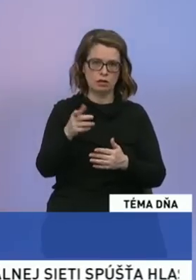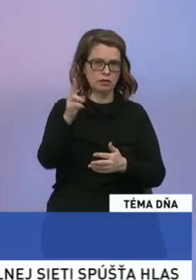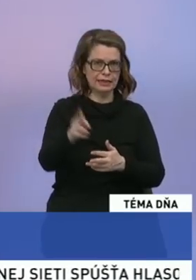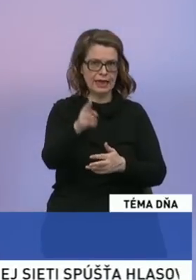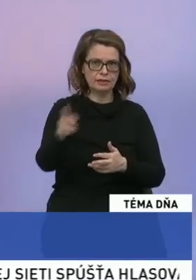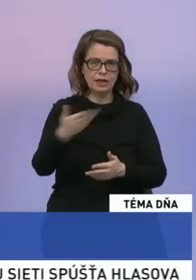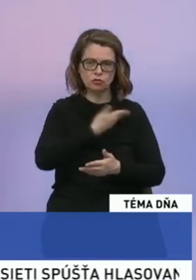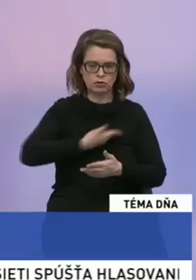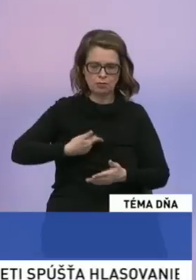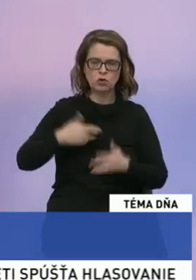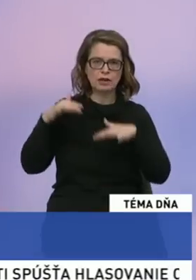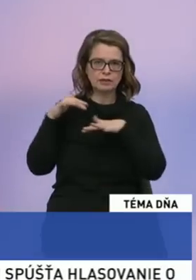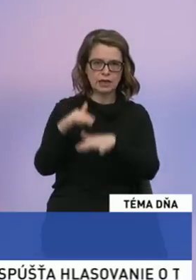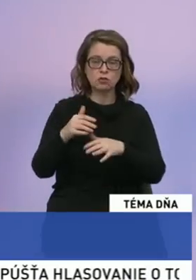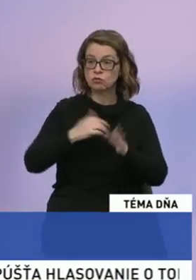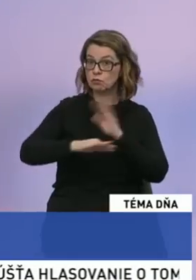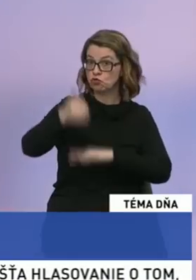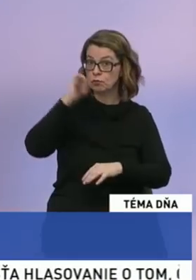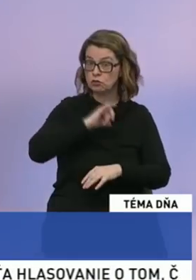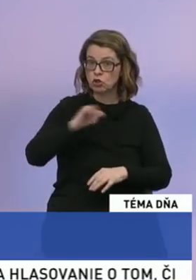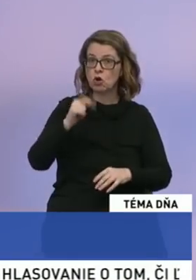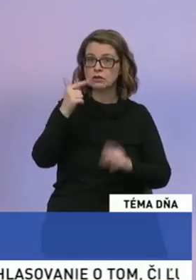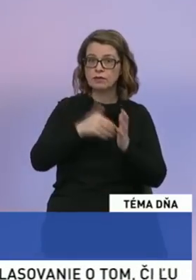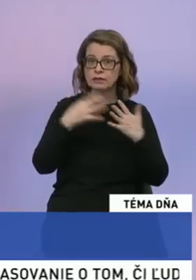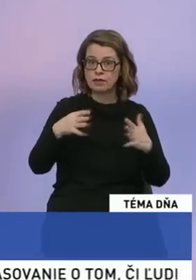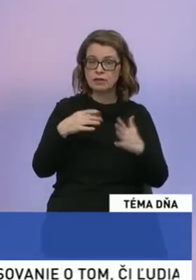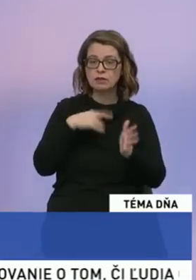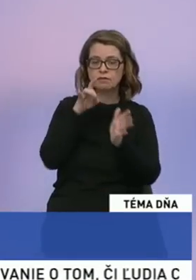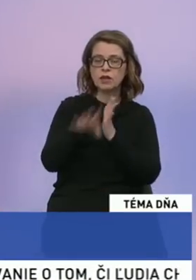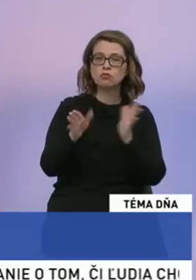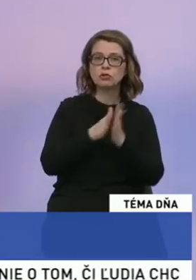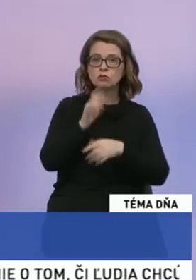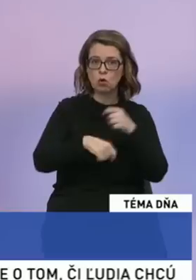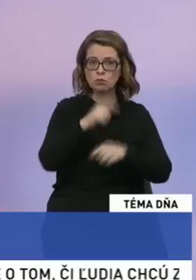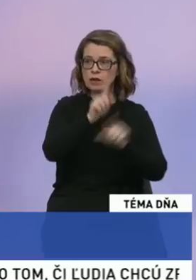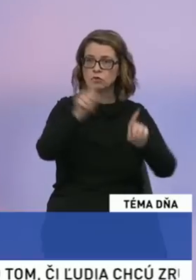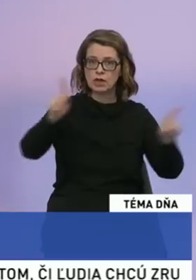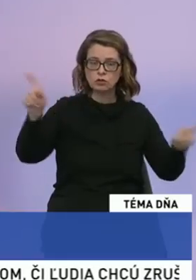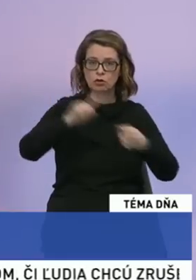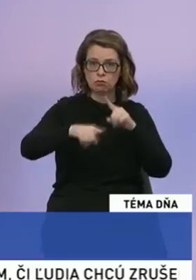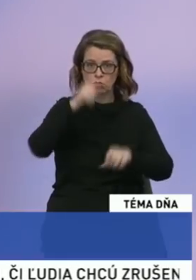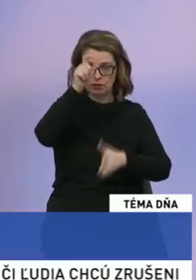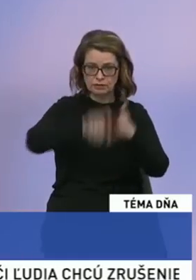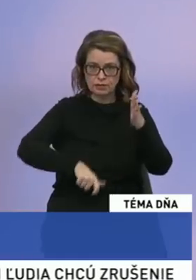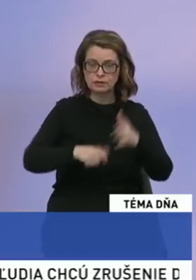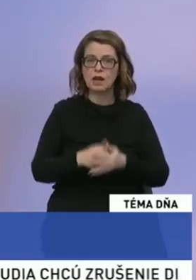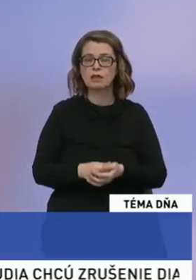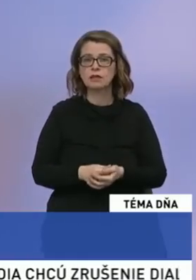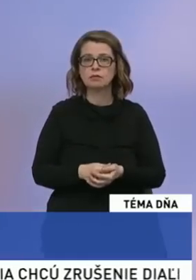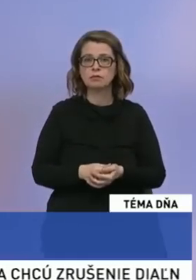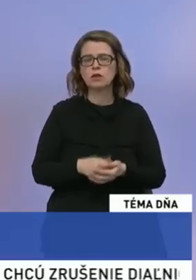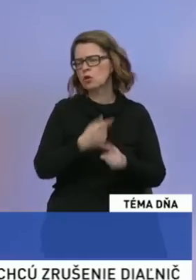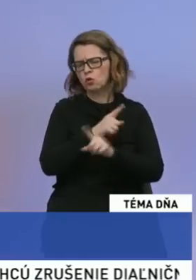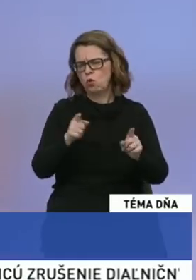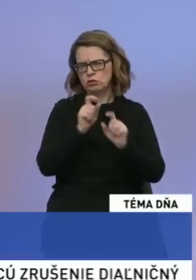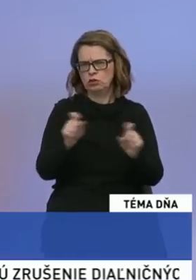už minulý rok, v roku 2019, vylúčili spoluprácu s určitými politickými stranami z rôznych